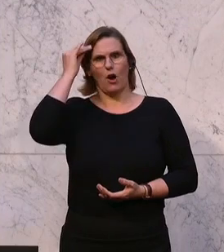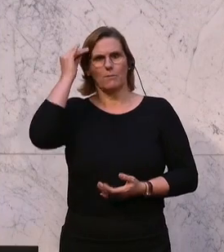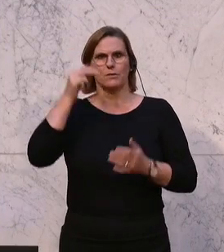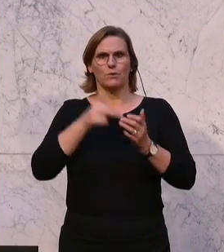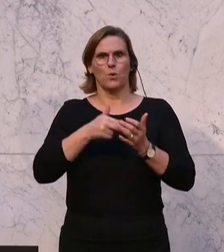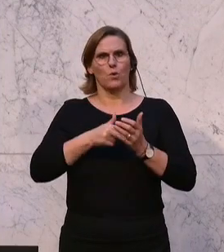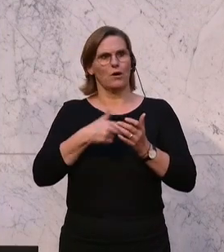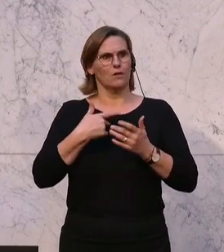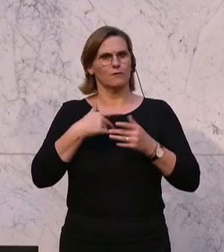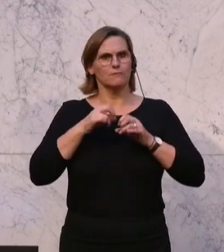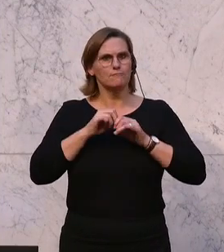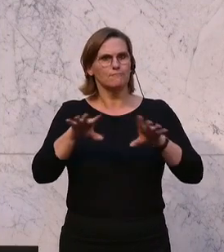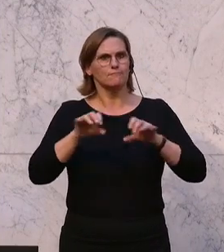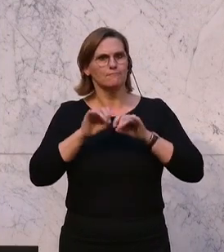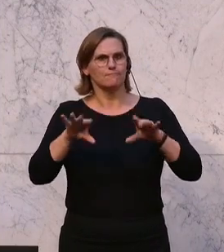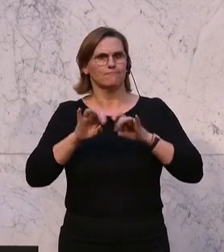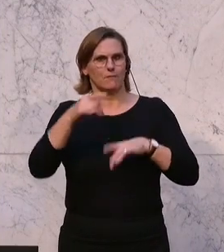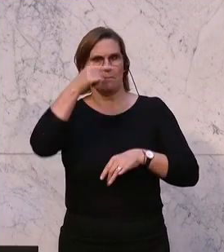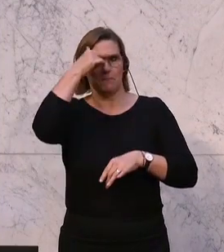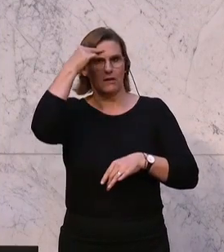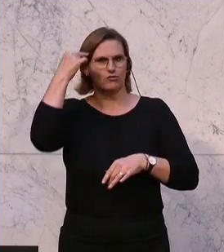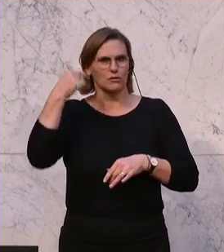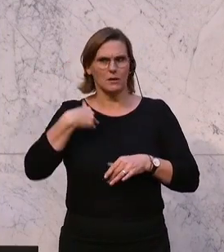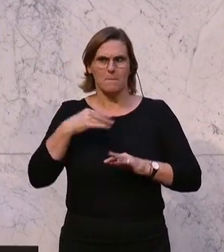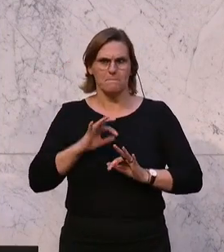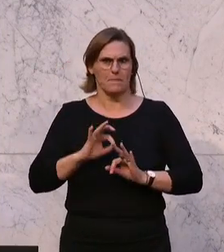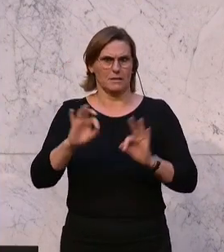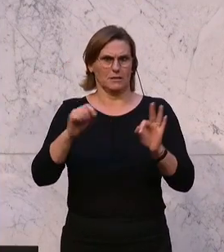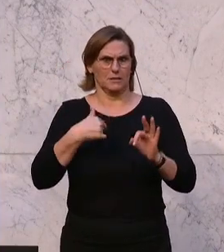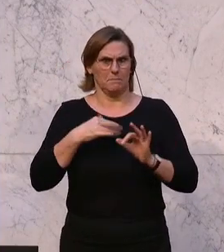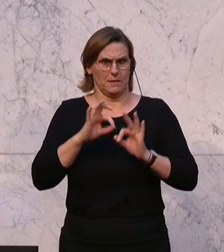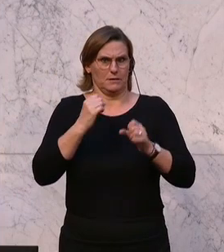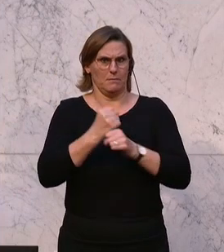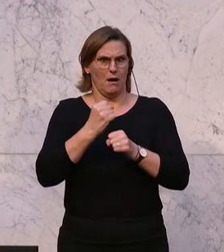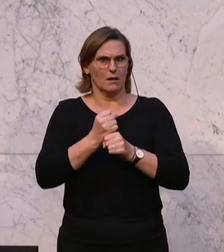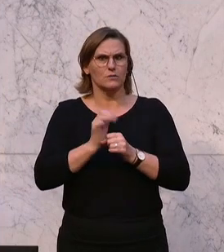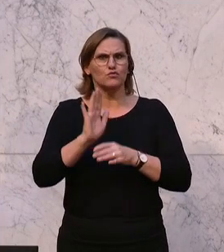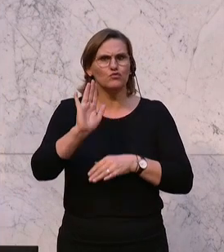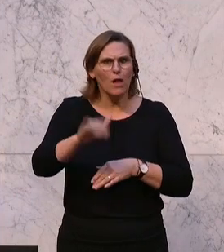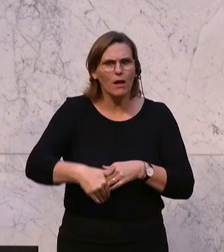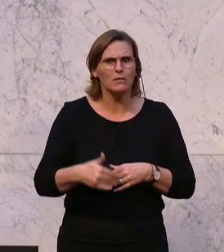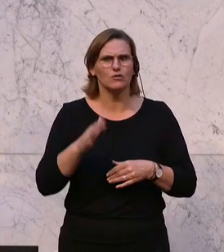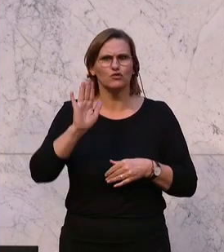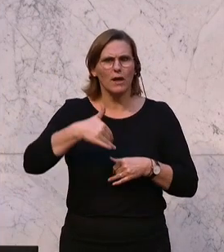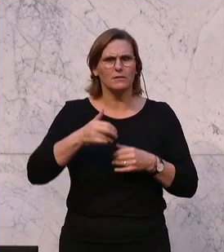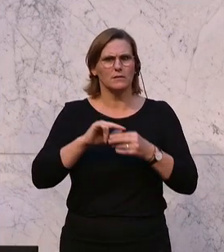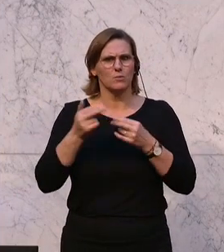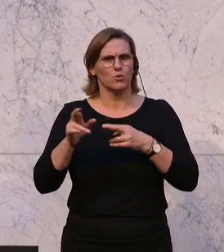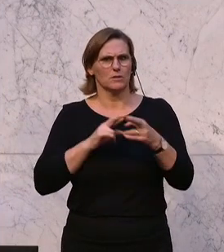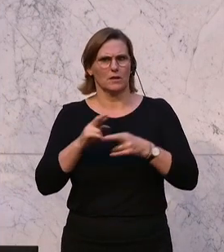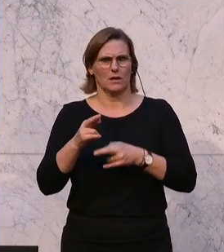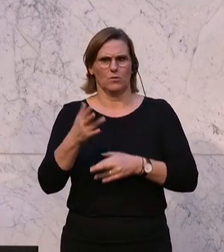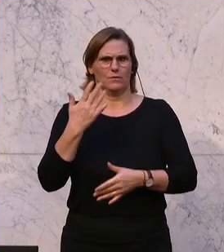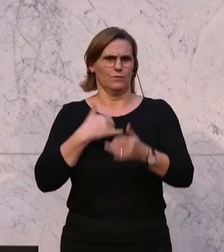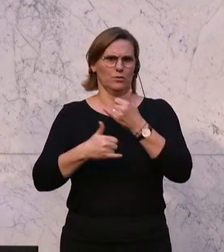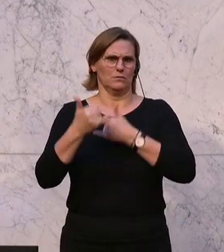irgendwie den Menschen verklickern kann, dass es mit Ihnen besser geworden ist. Es ist schlechter geworden, Sie sind die schlechteste Bundesregierung aller Zeiten